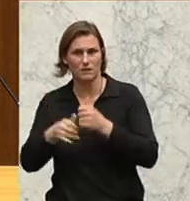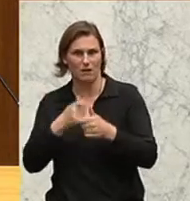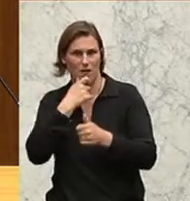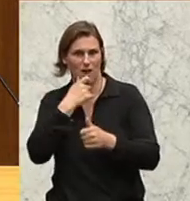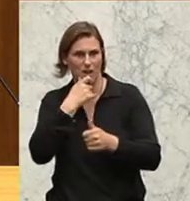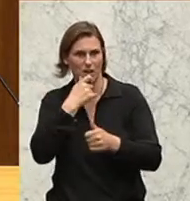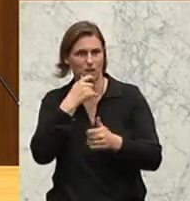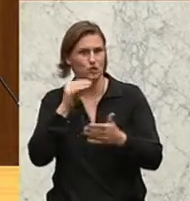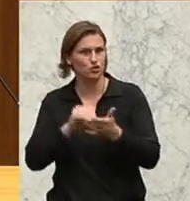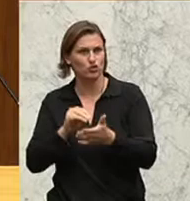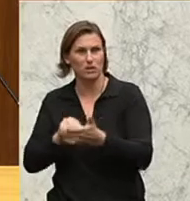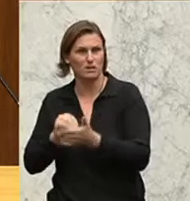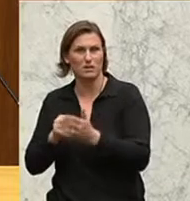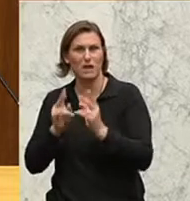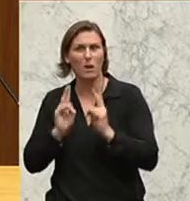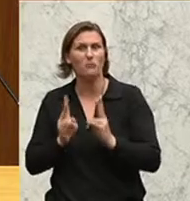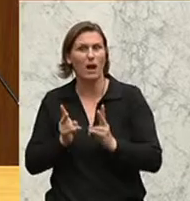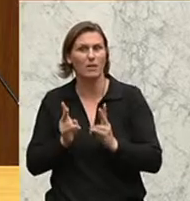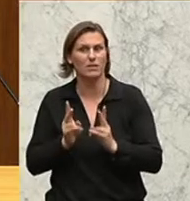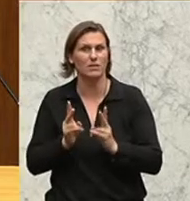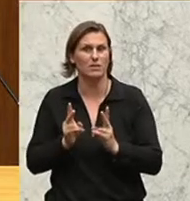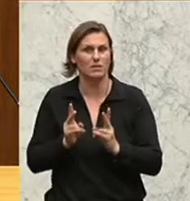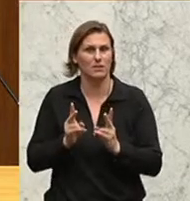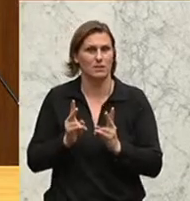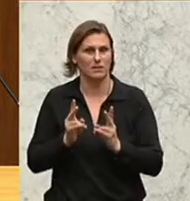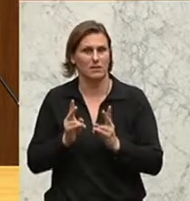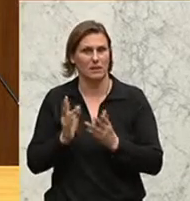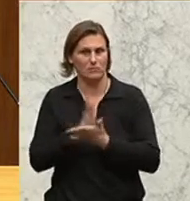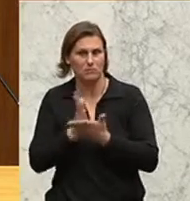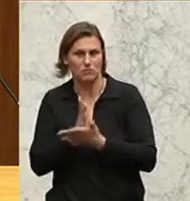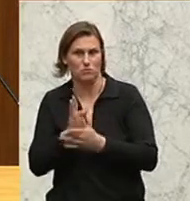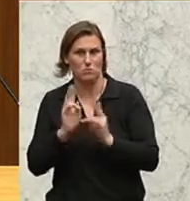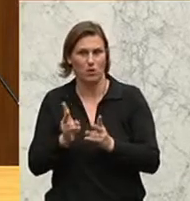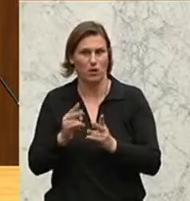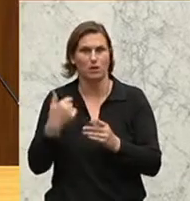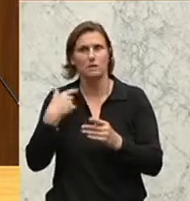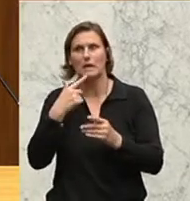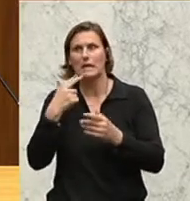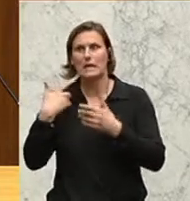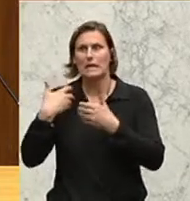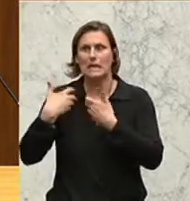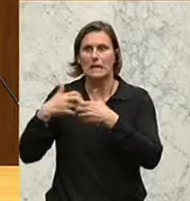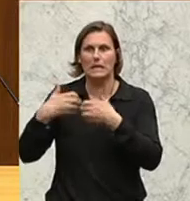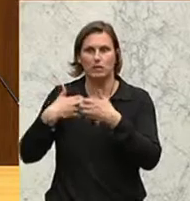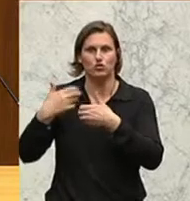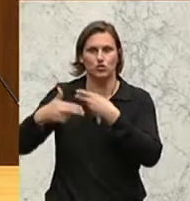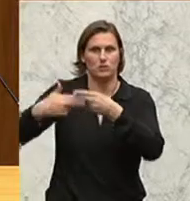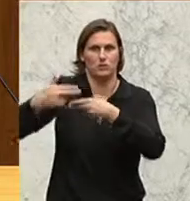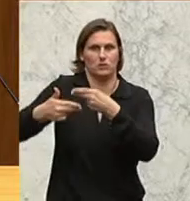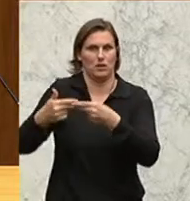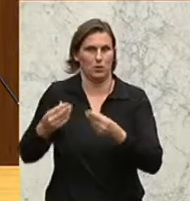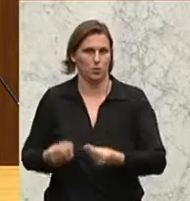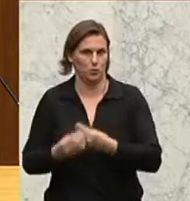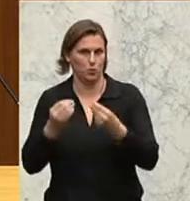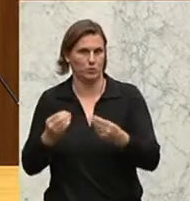drücken sie sich da drinnen nämlich. Und das ist in Wahrheit der Grundkonflikt, das hat historische Gründe, geht zurück bis